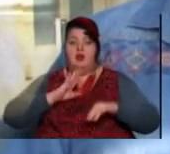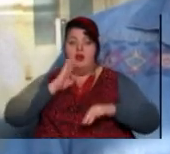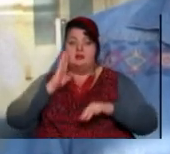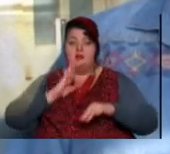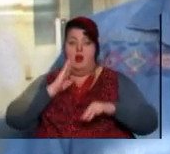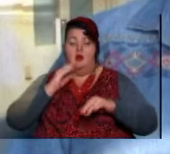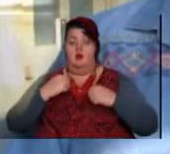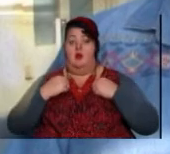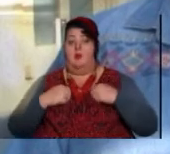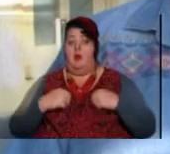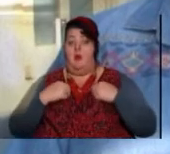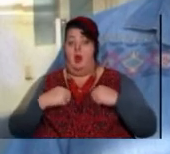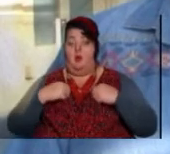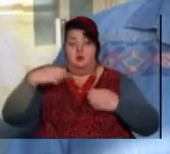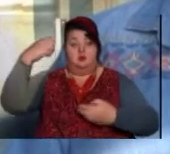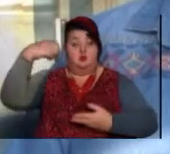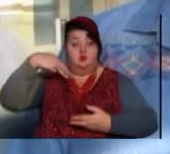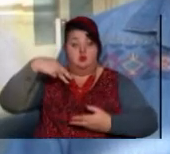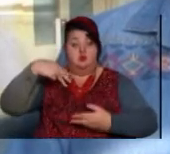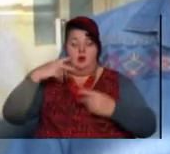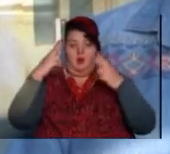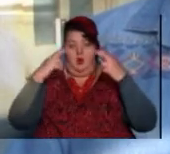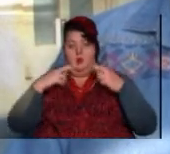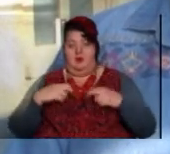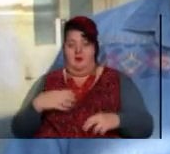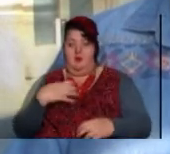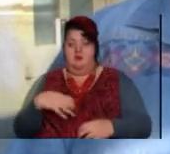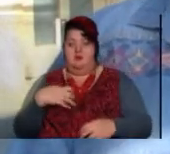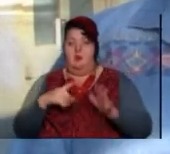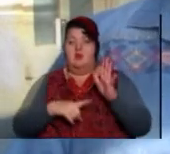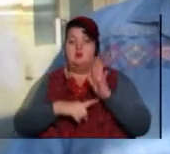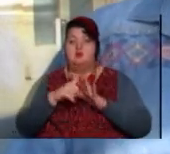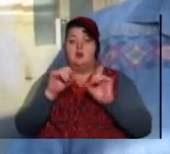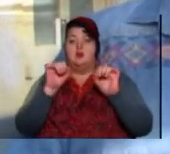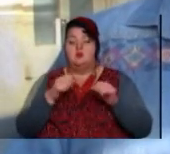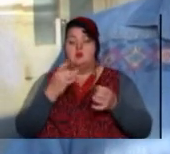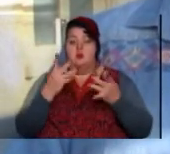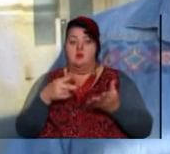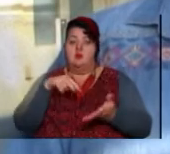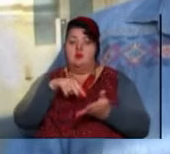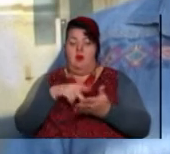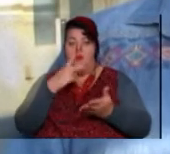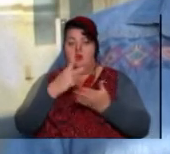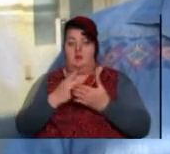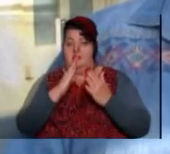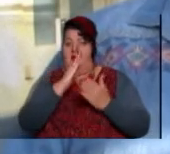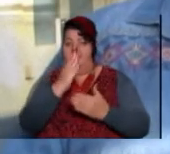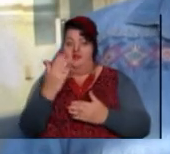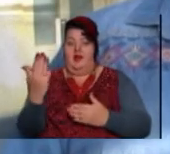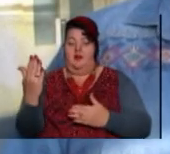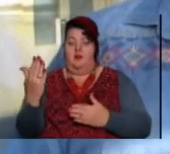Зранку приймаємо душ і обдивляємося себе. Спочатку ми можемо просто встати і подивитися на себе у дзеркал.